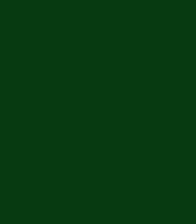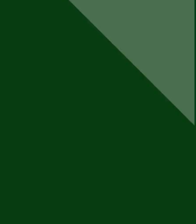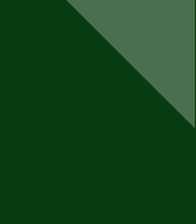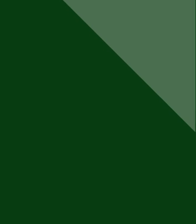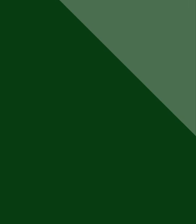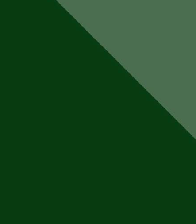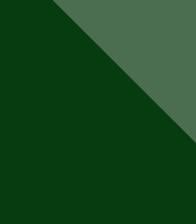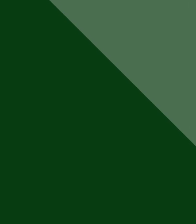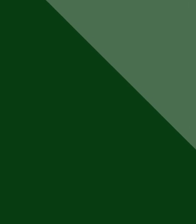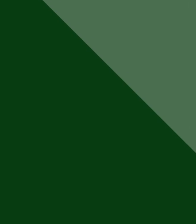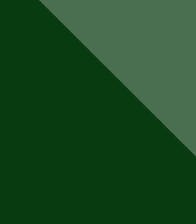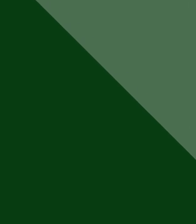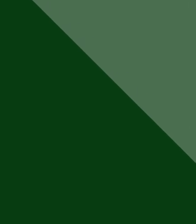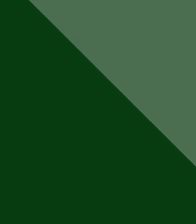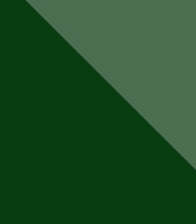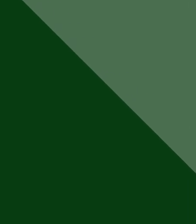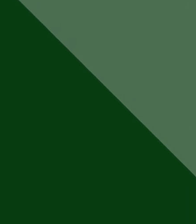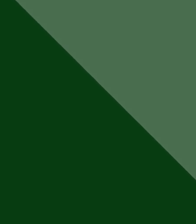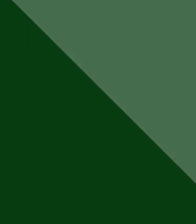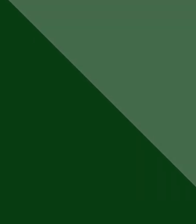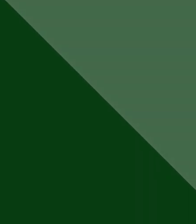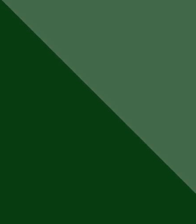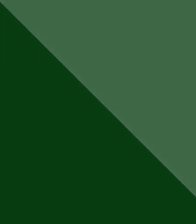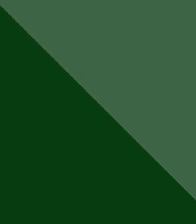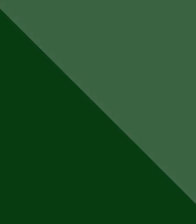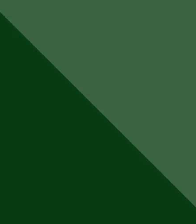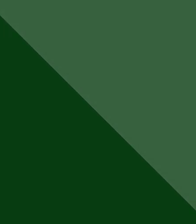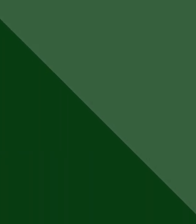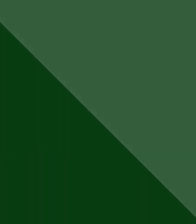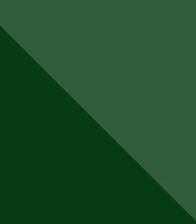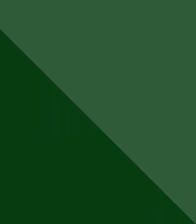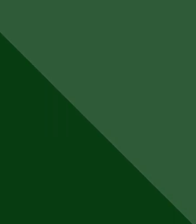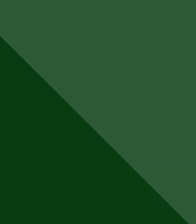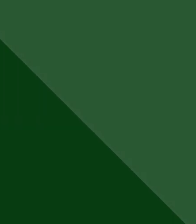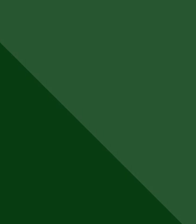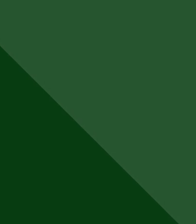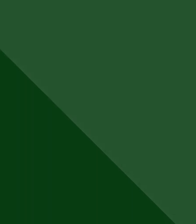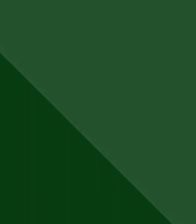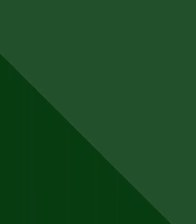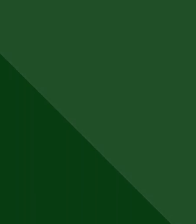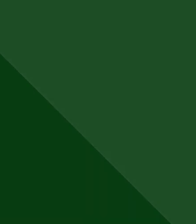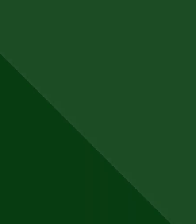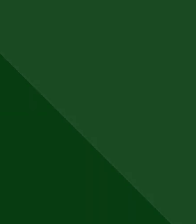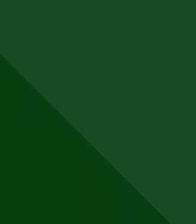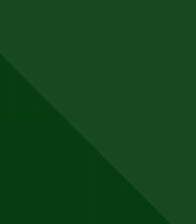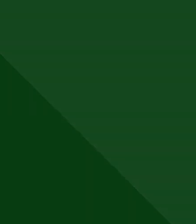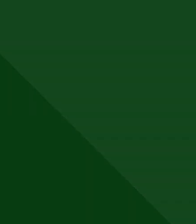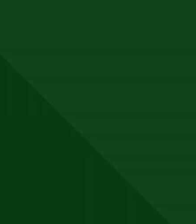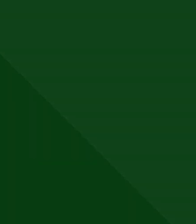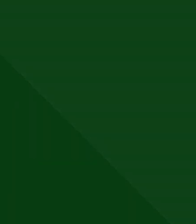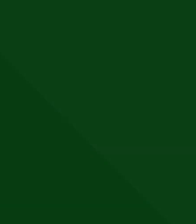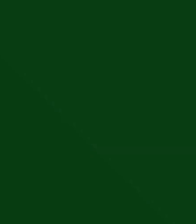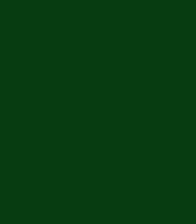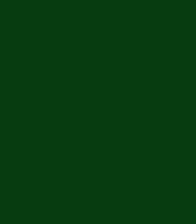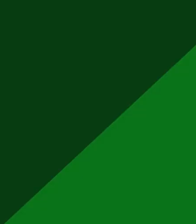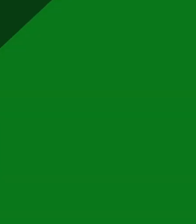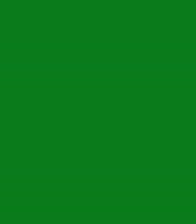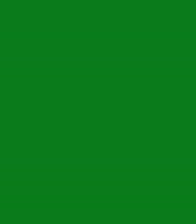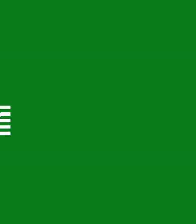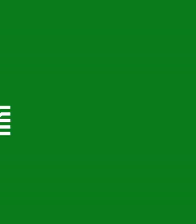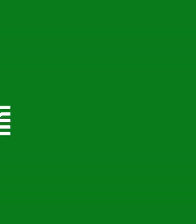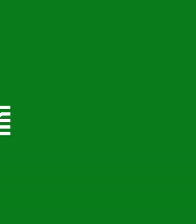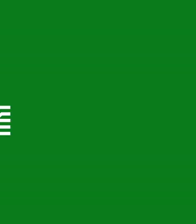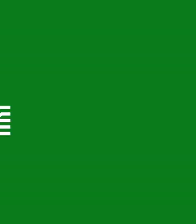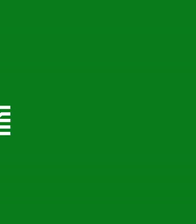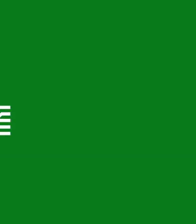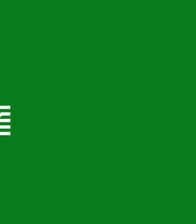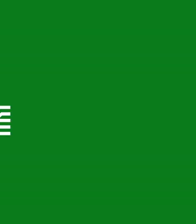-titrage